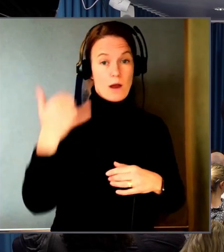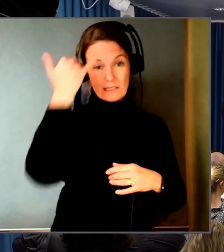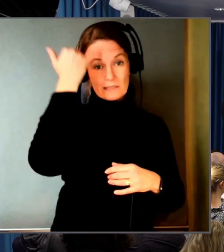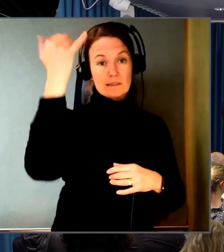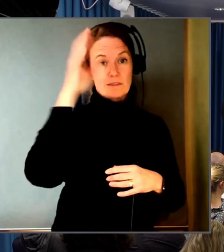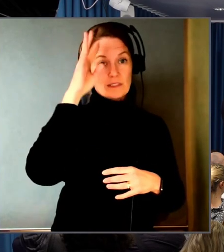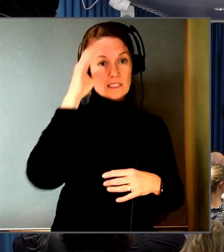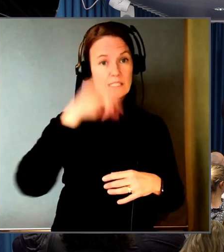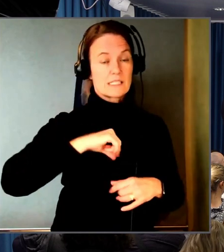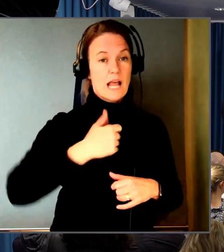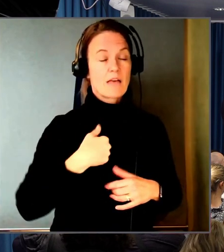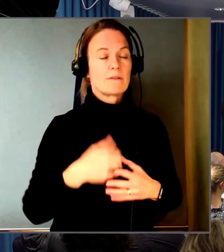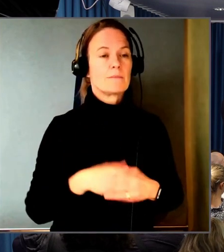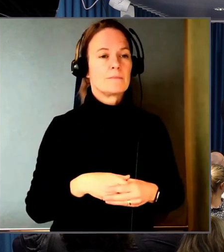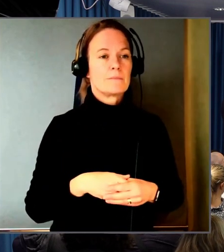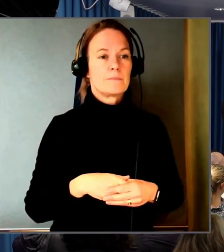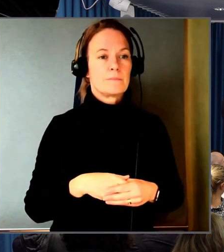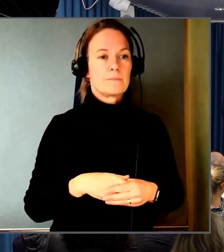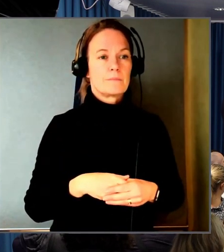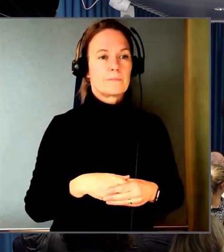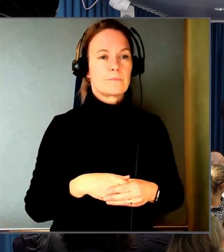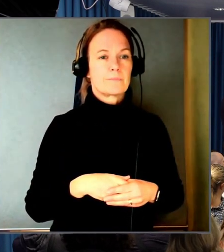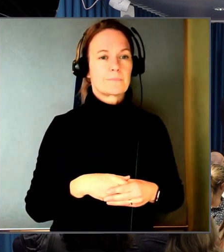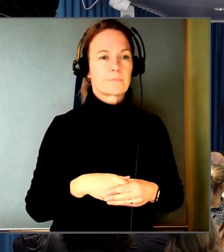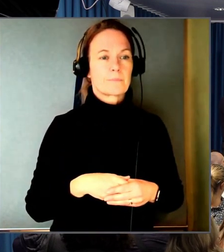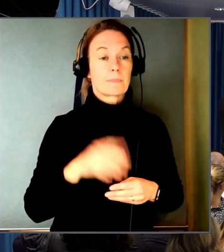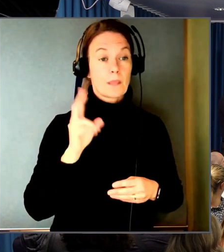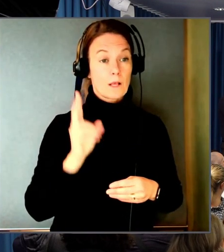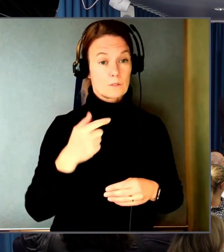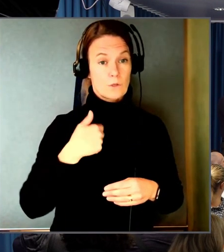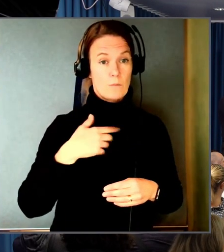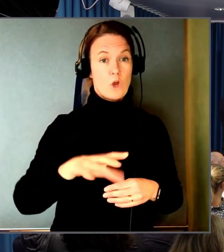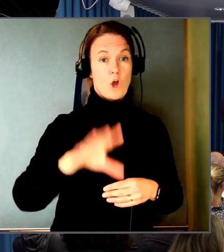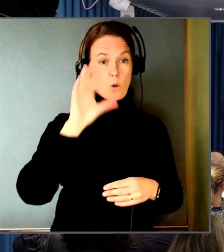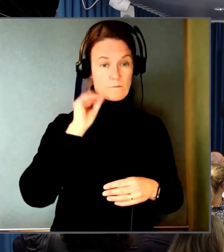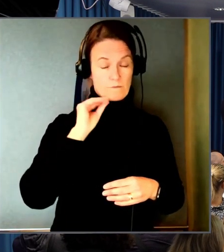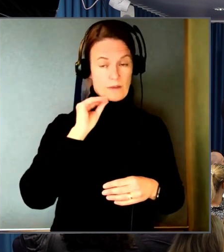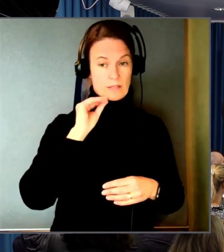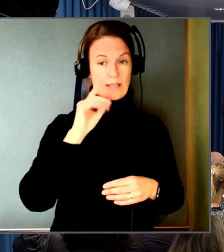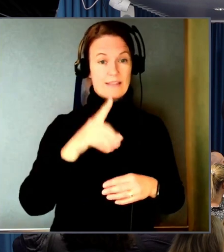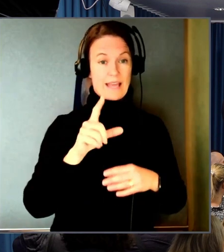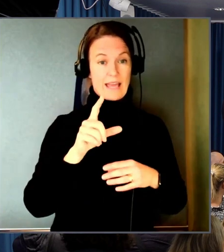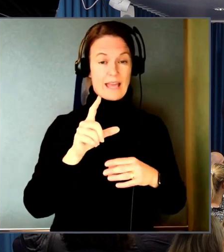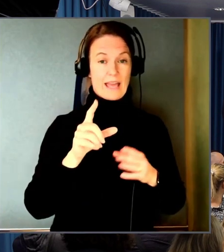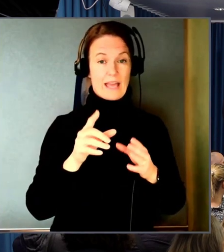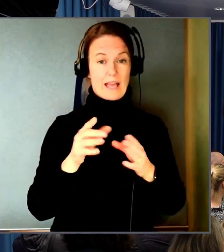Som jag har uppfattat det så är det ju så att det spannet möjligen kan